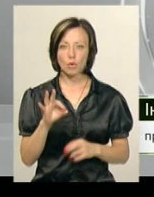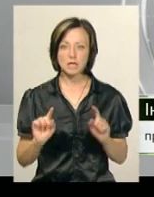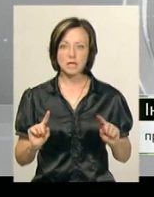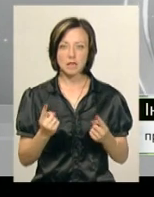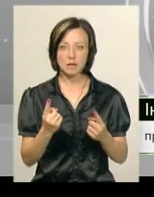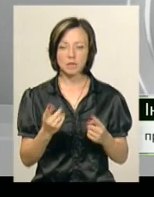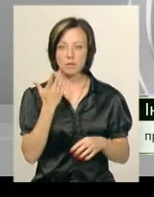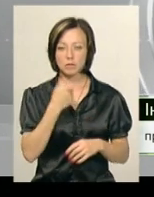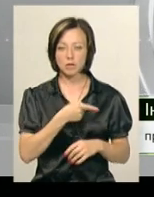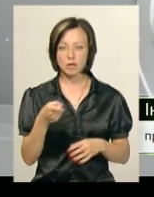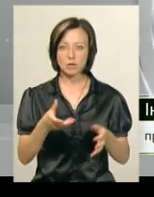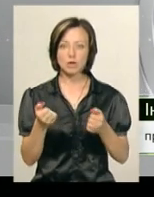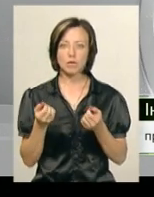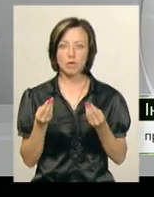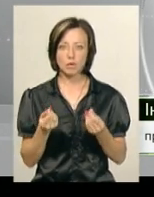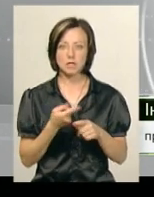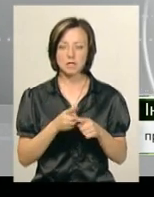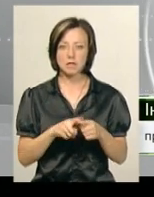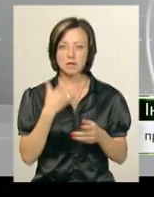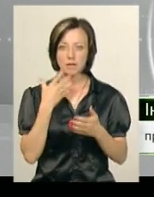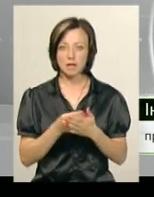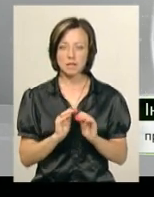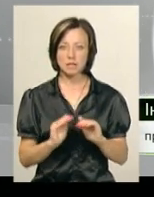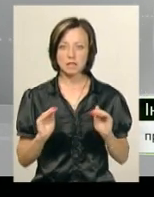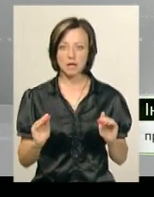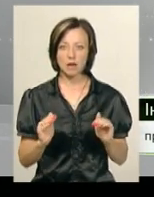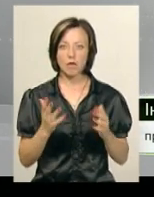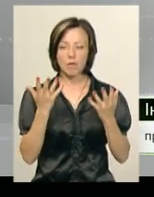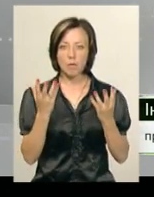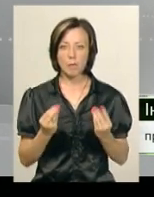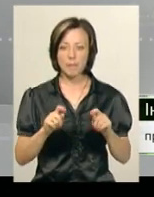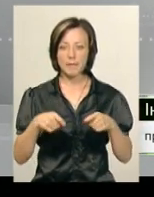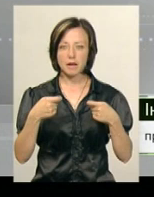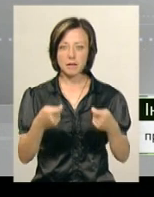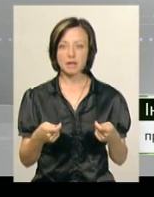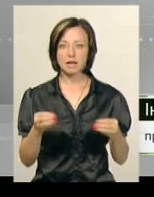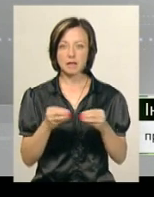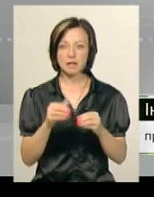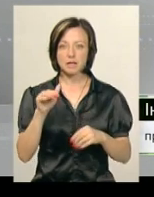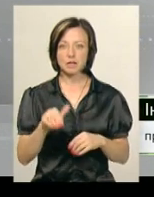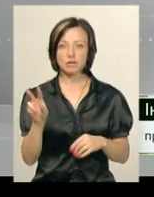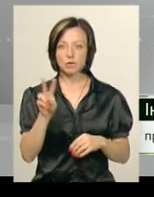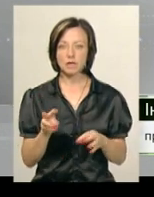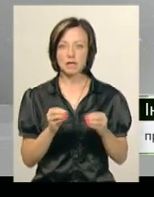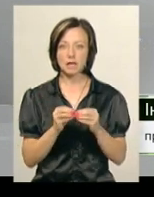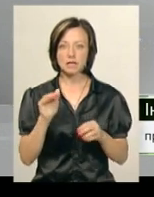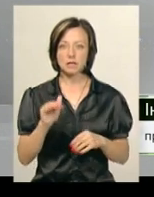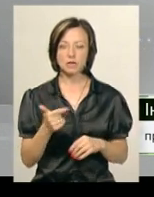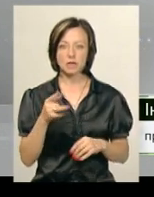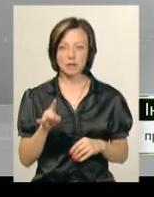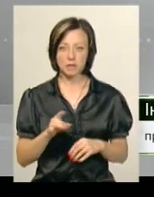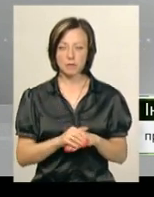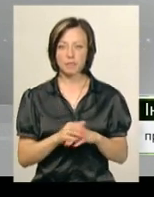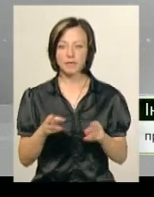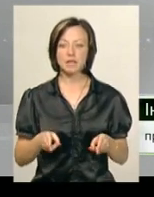безпосередньо під час отримання кошти за власних дітей. У момент передачі їй передавали 10 тисяч доларів та 10 тисяч гривень.